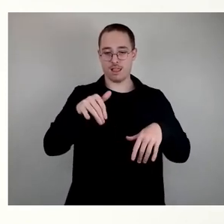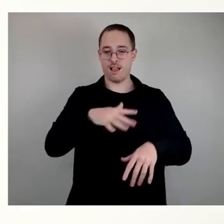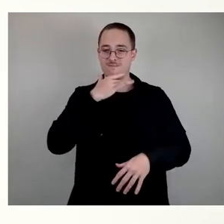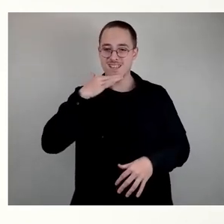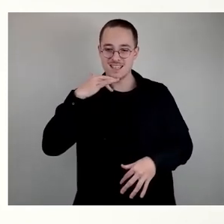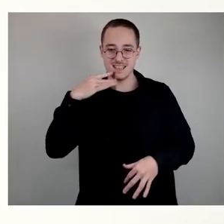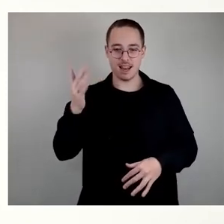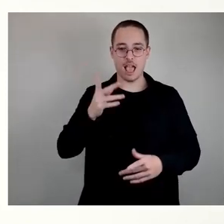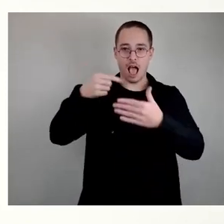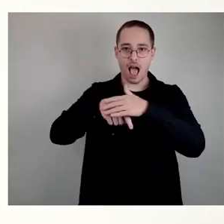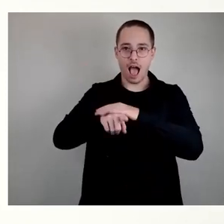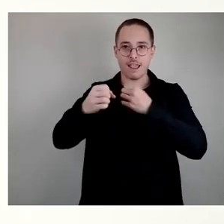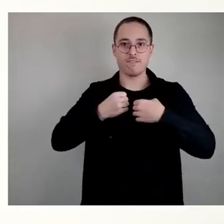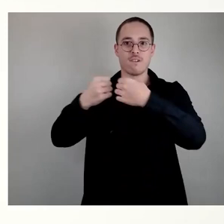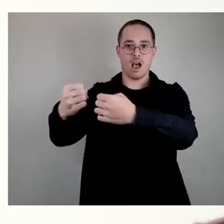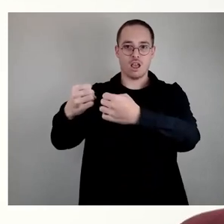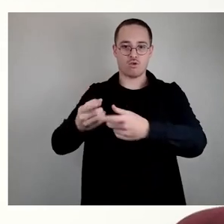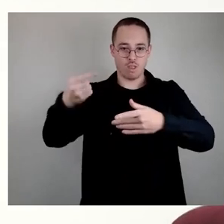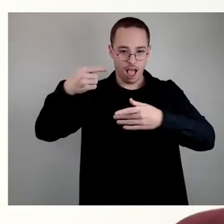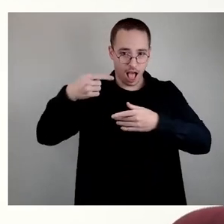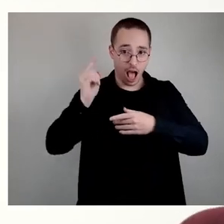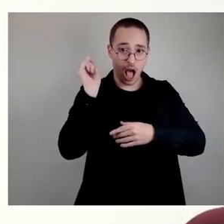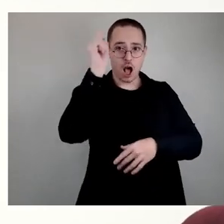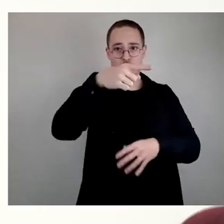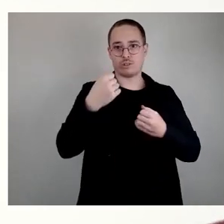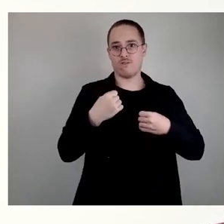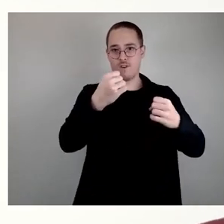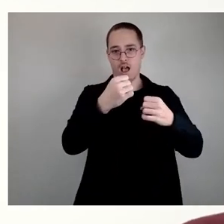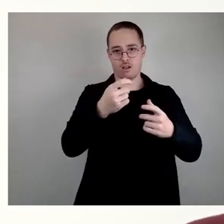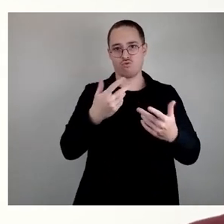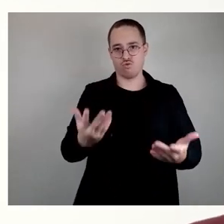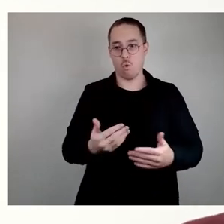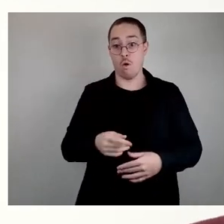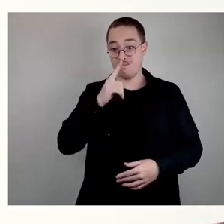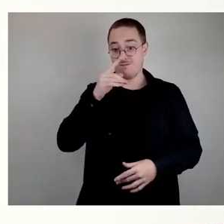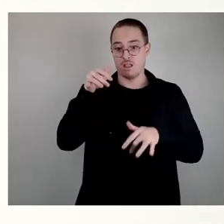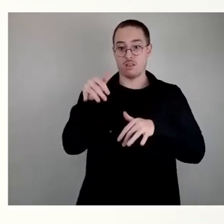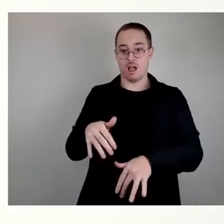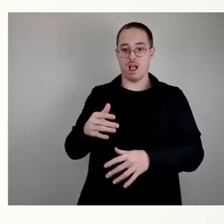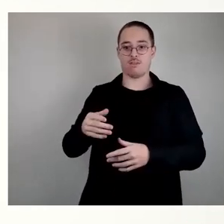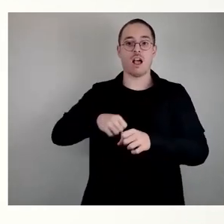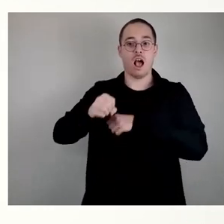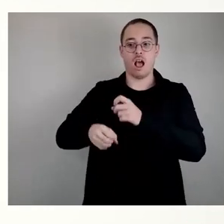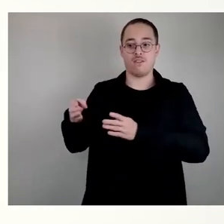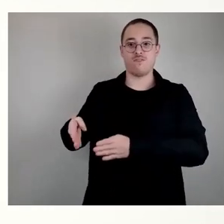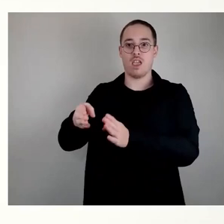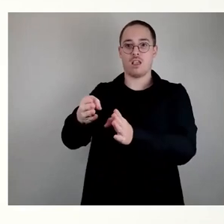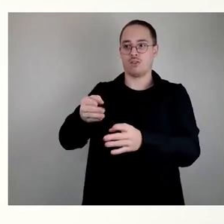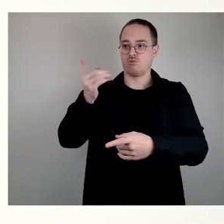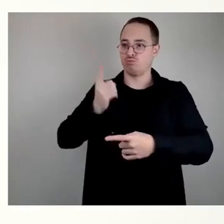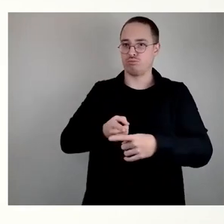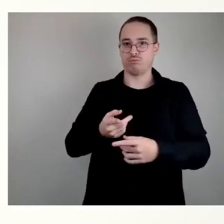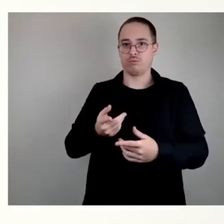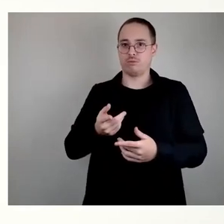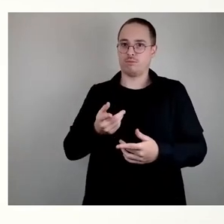wird auf der Fahrbahn sicherer geführt, als wenn er sozusagen ständig bei Ein- und Ausfahrten zu den Grundstücken